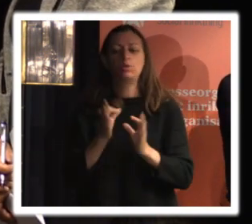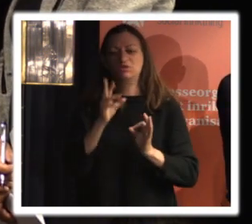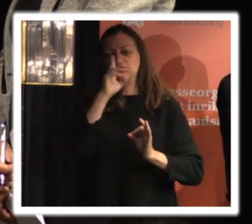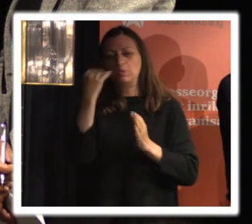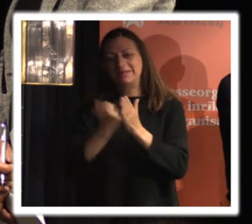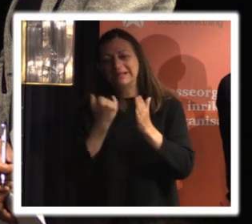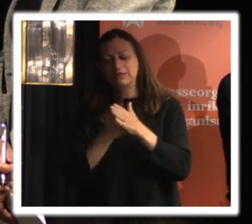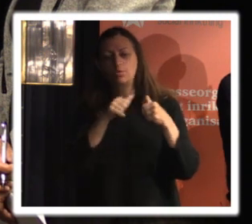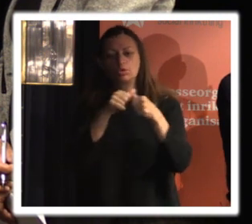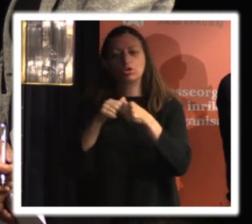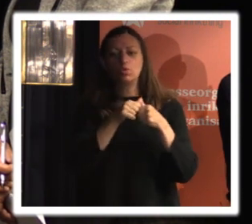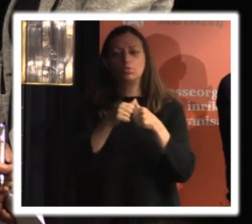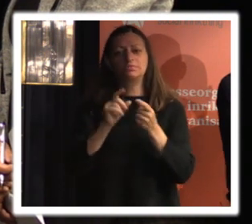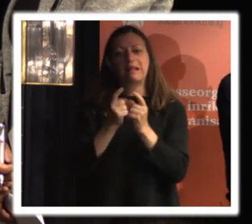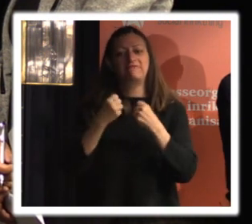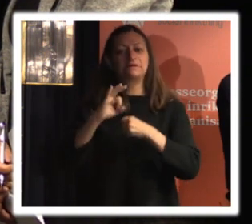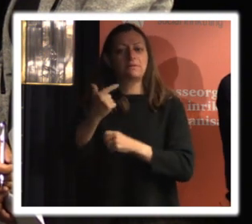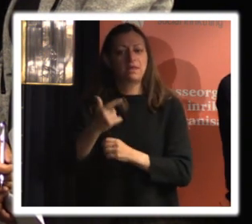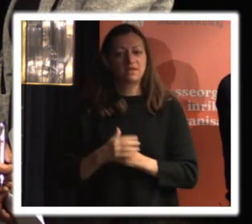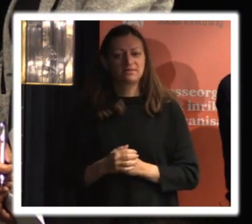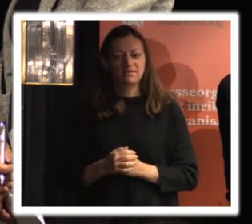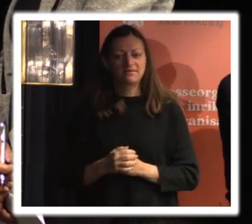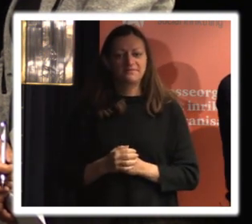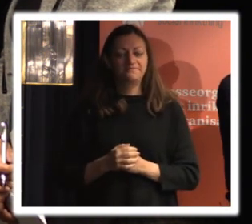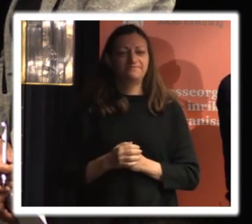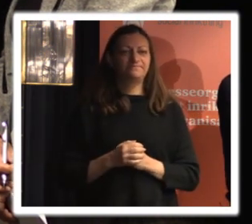organisationer ta fram